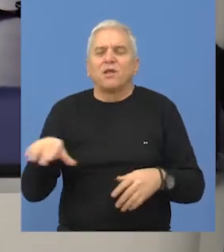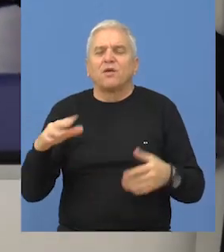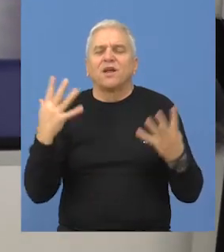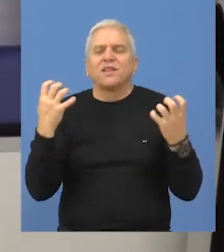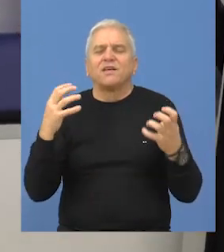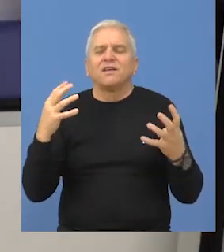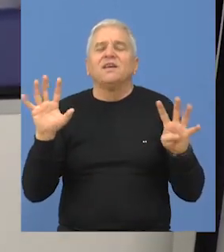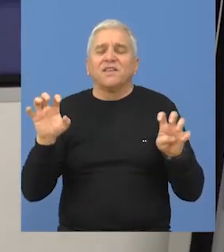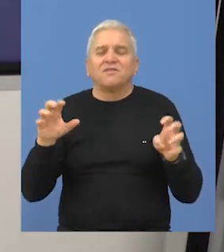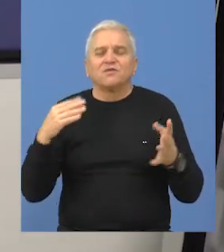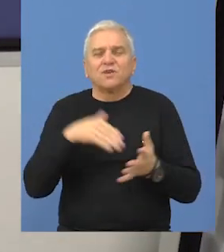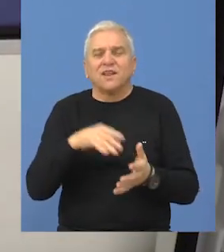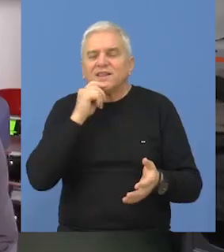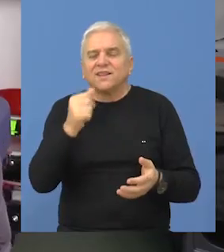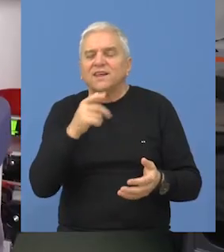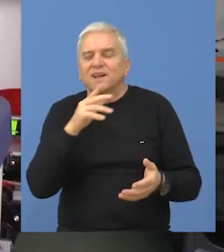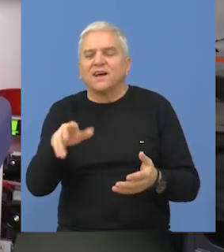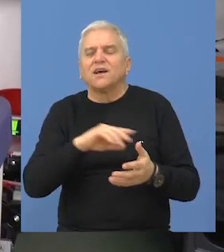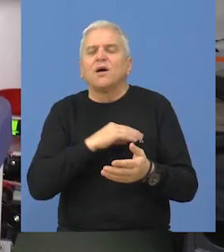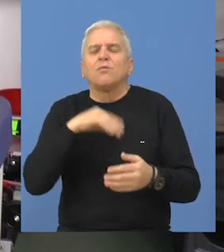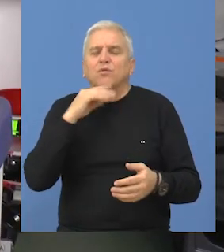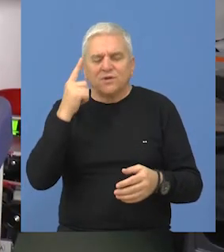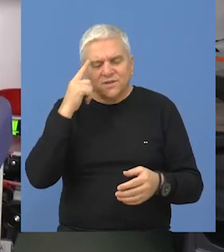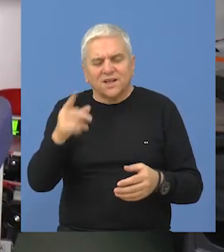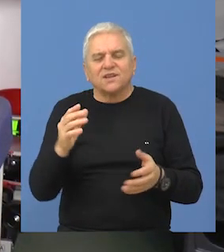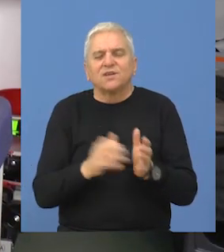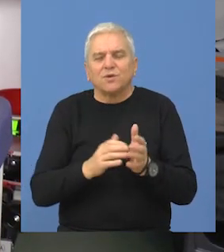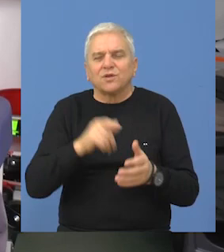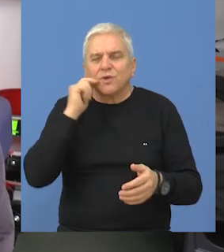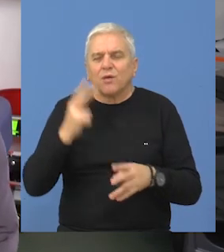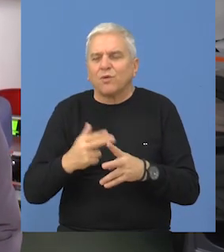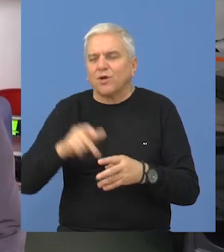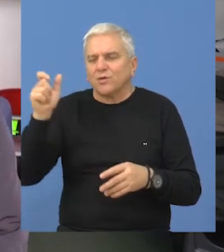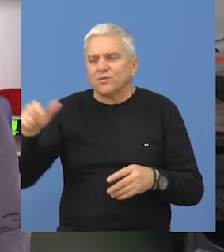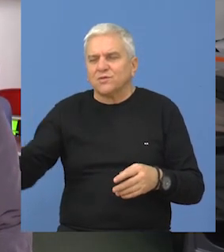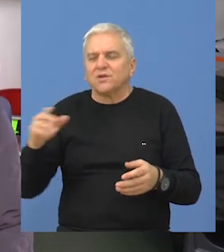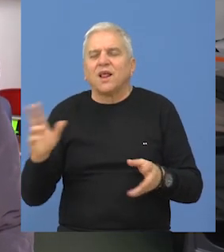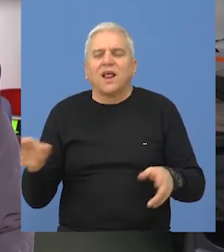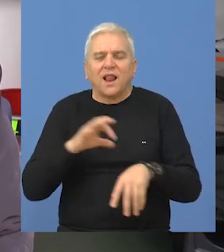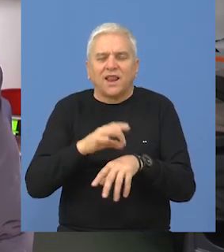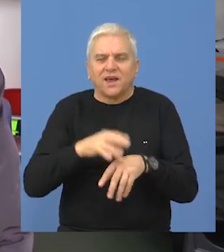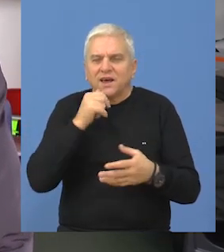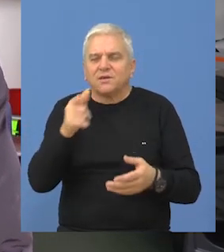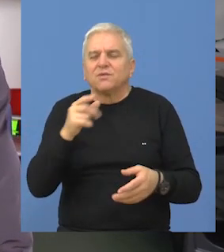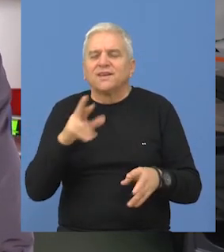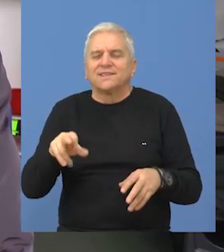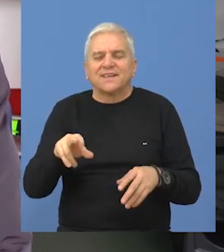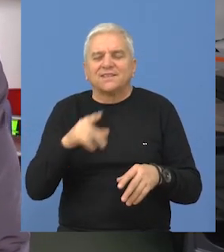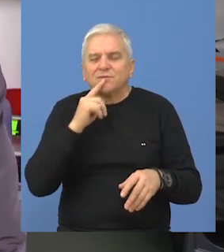hiljada dinara i puno će značiti našim pacijentima, a i našem medicinskom osoblju, lekarima i